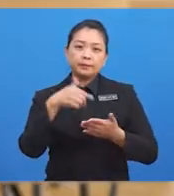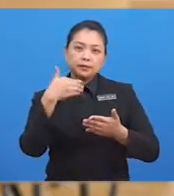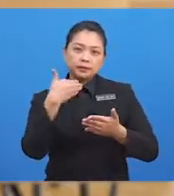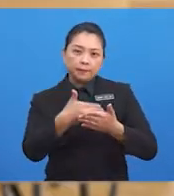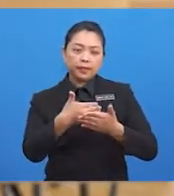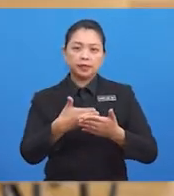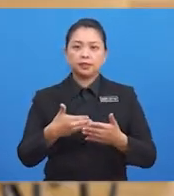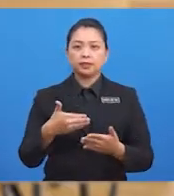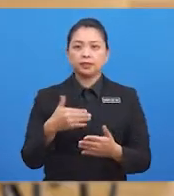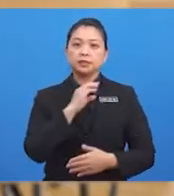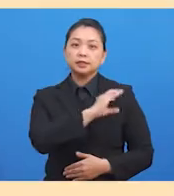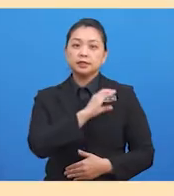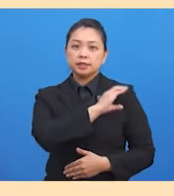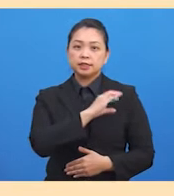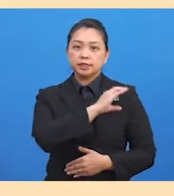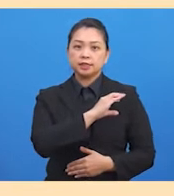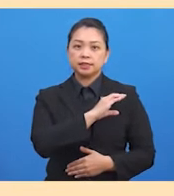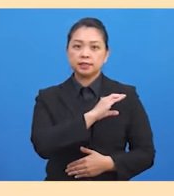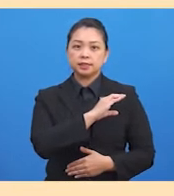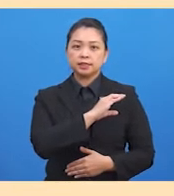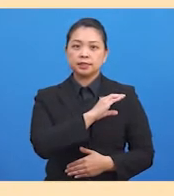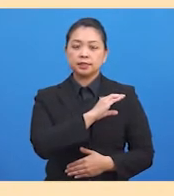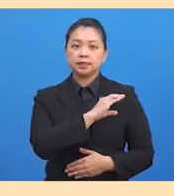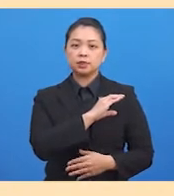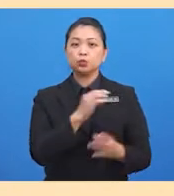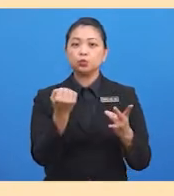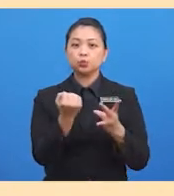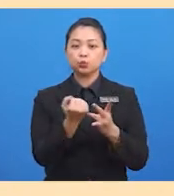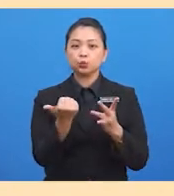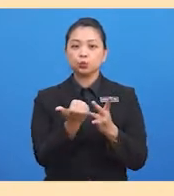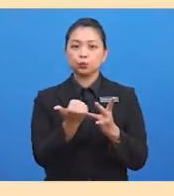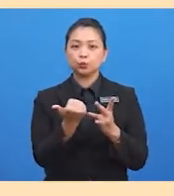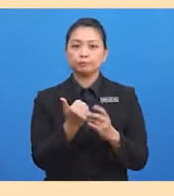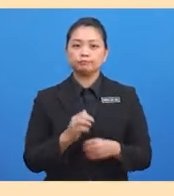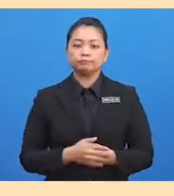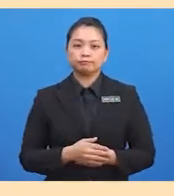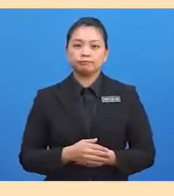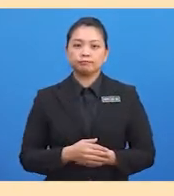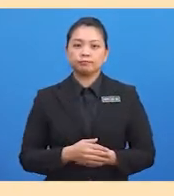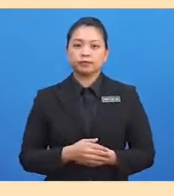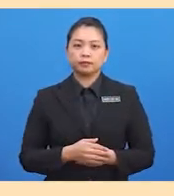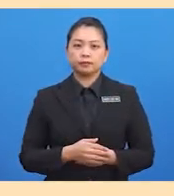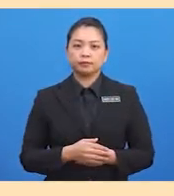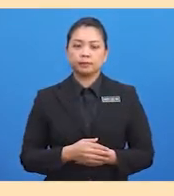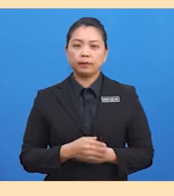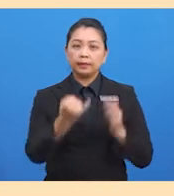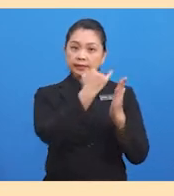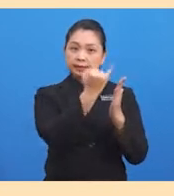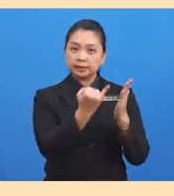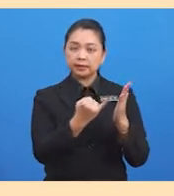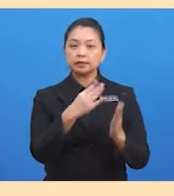kita keciri kehidupan manusia zaman prasejarah yang terakhir untuk pelajaran hari ini, iaitu